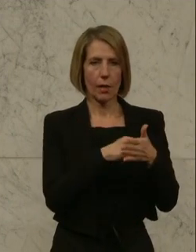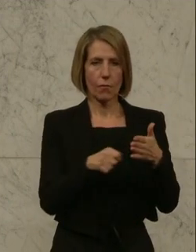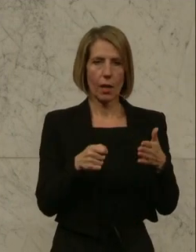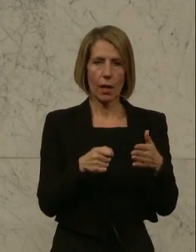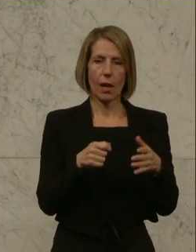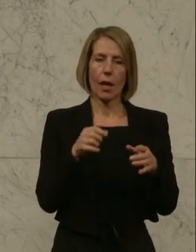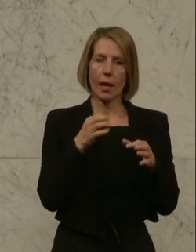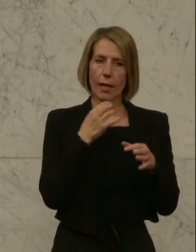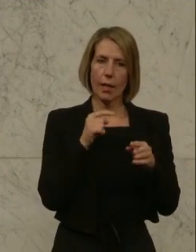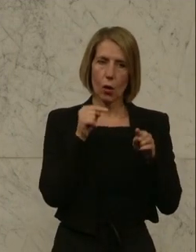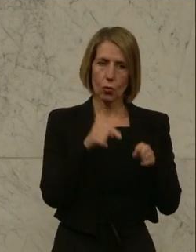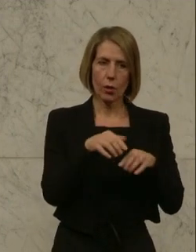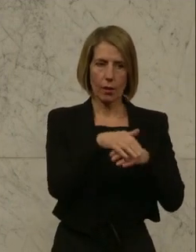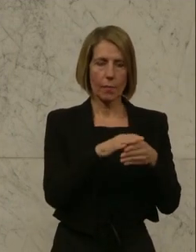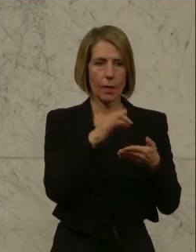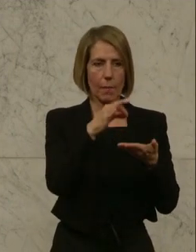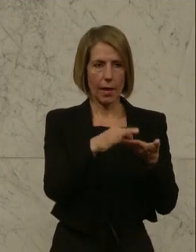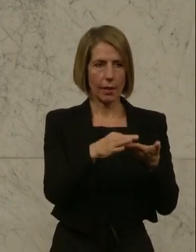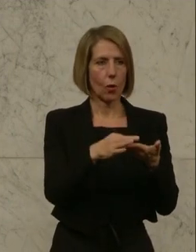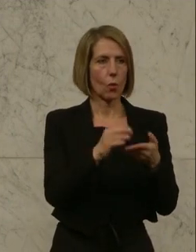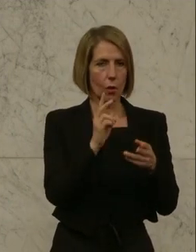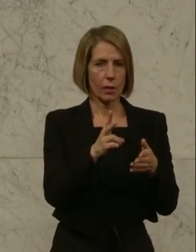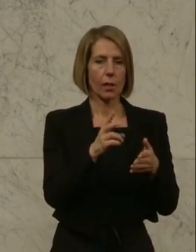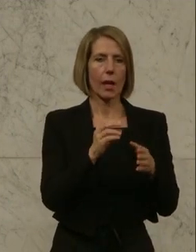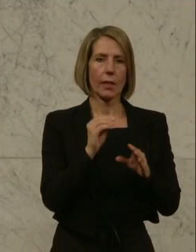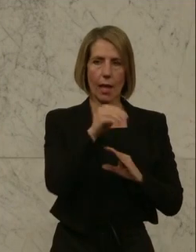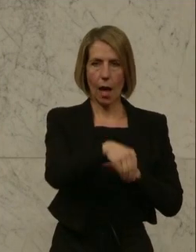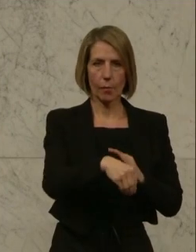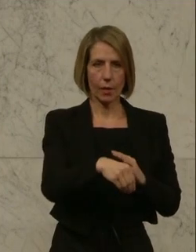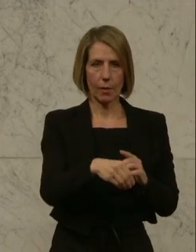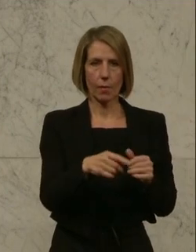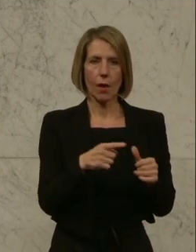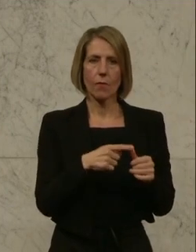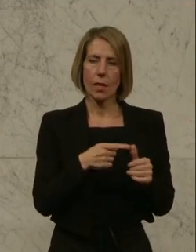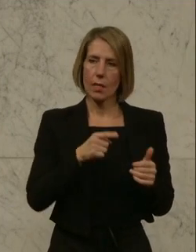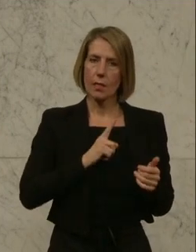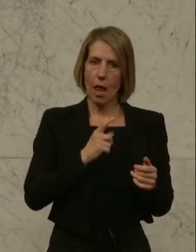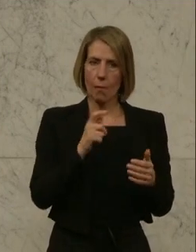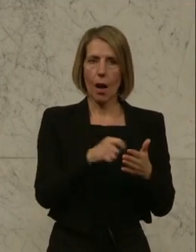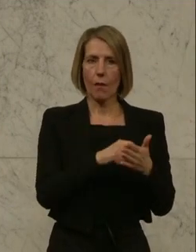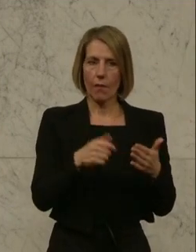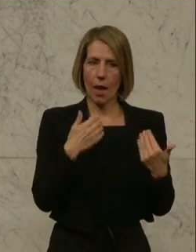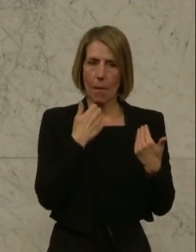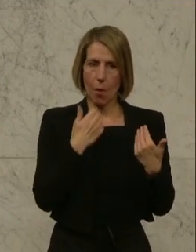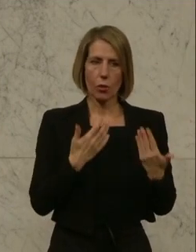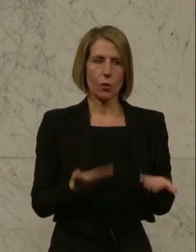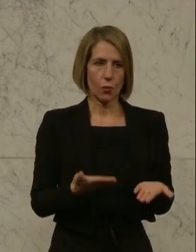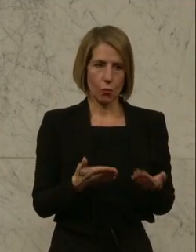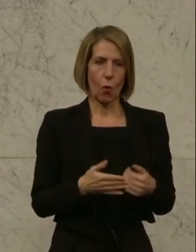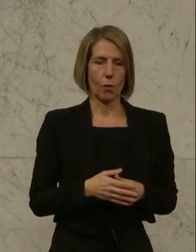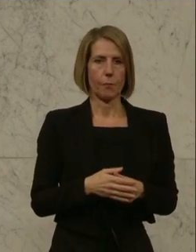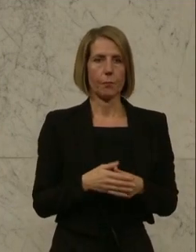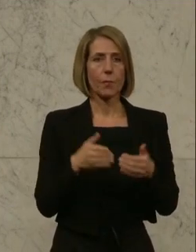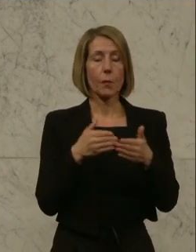Bezirk die Stimme abgeben. Also auch dieses Problem fällt weg, sofern man es als Wähler will. Es ist die